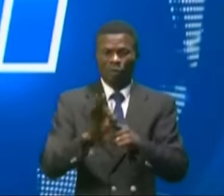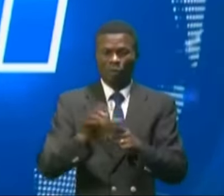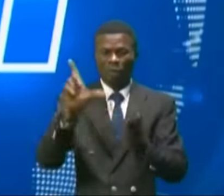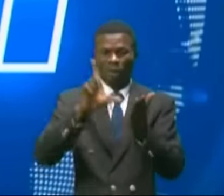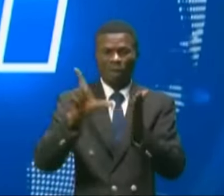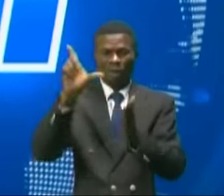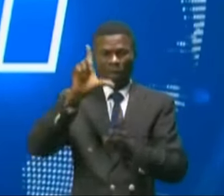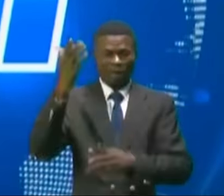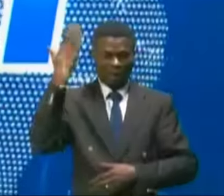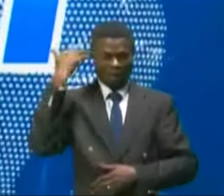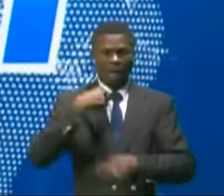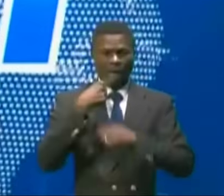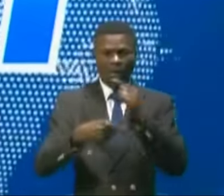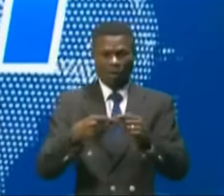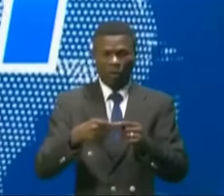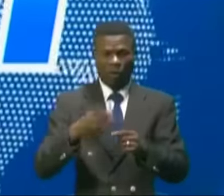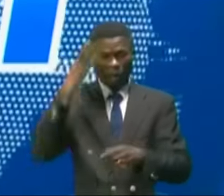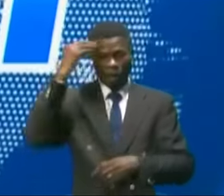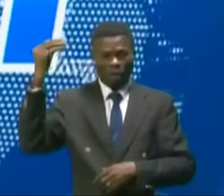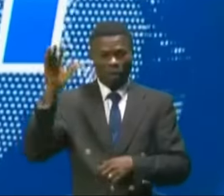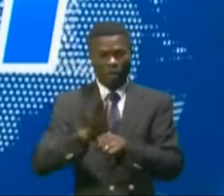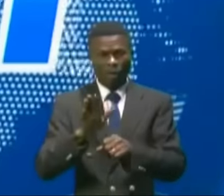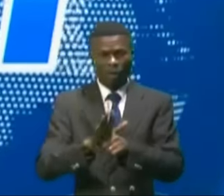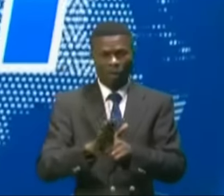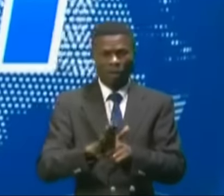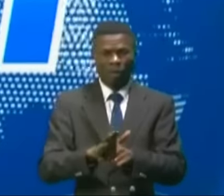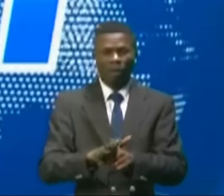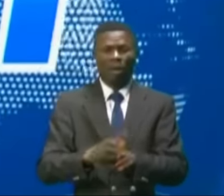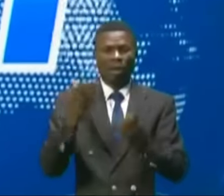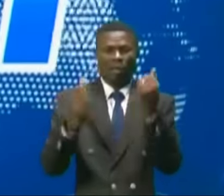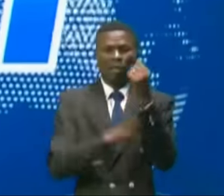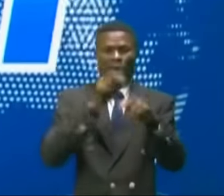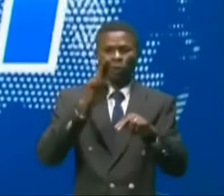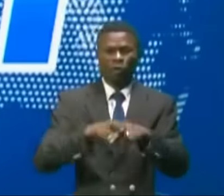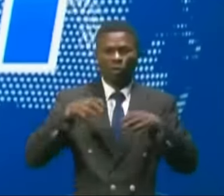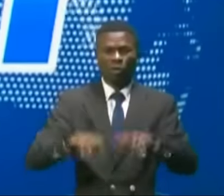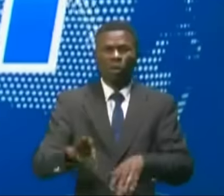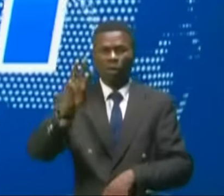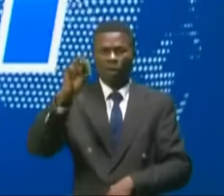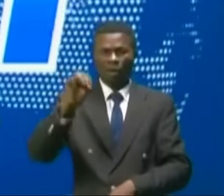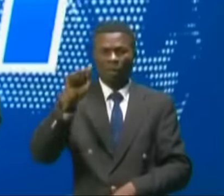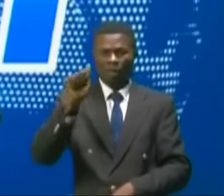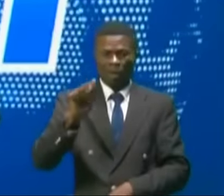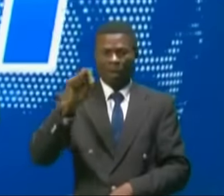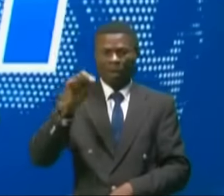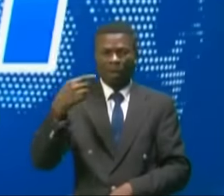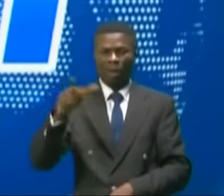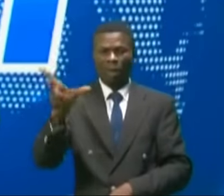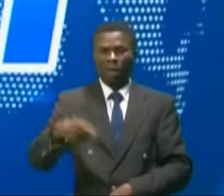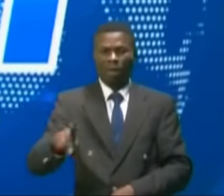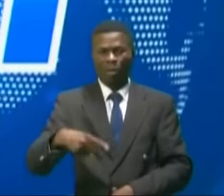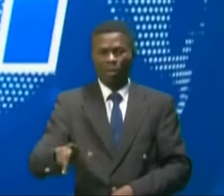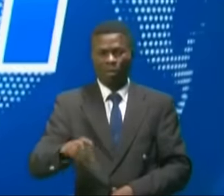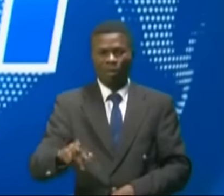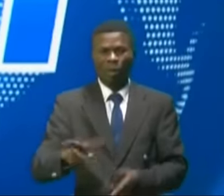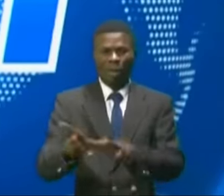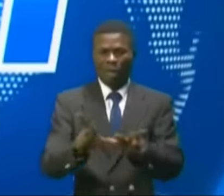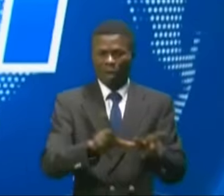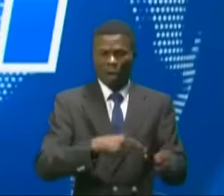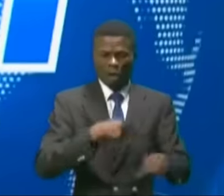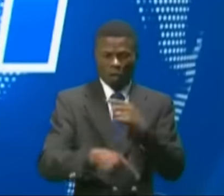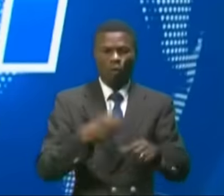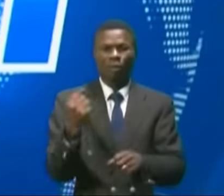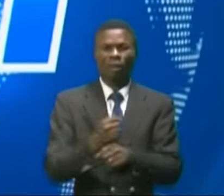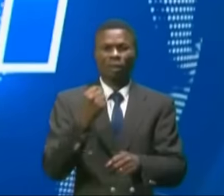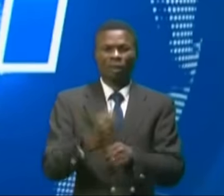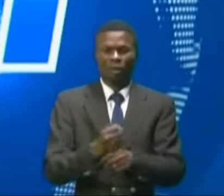L déployée marqué le début d'une lueur d'espoir pour le riverain de l'avenir Mangadito à Lila dans la province du Blalaba avec le lancement des